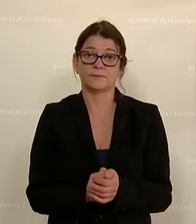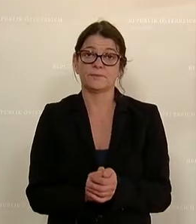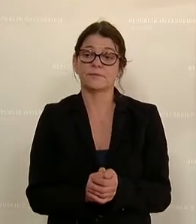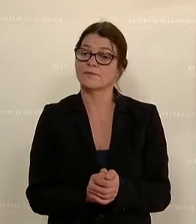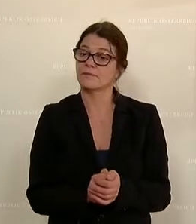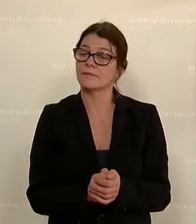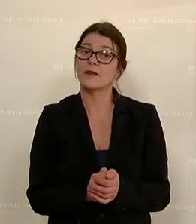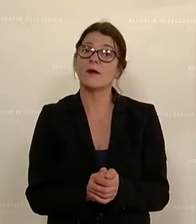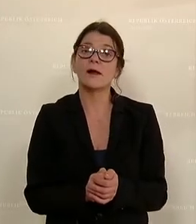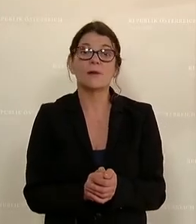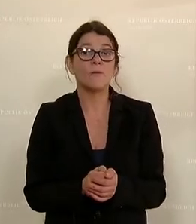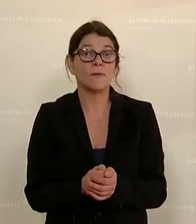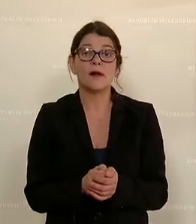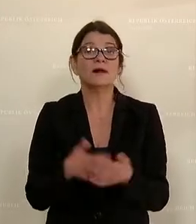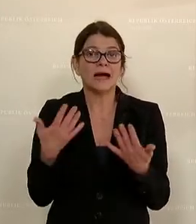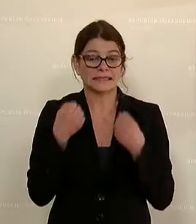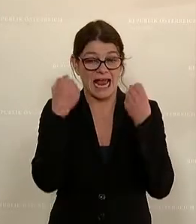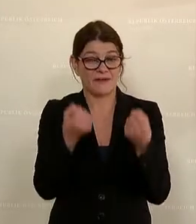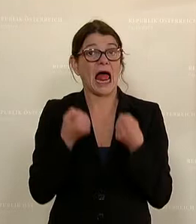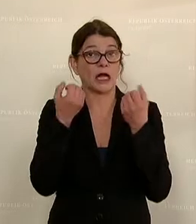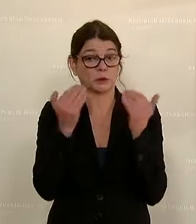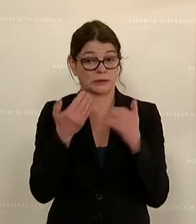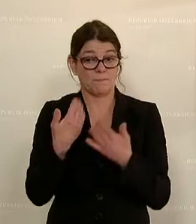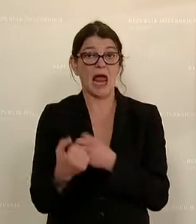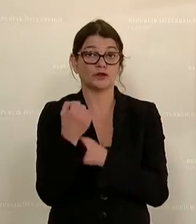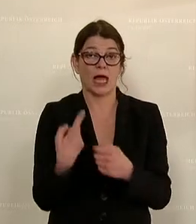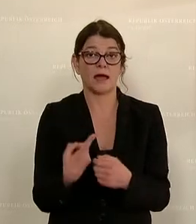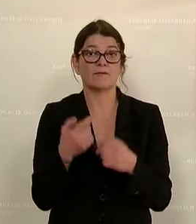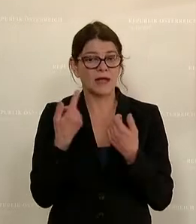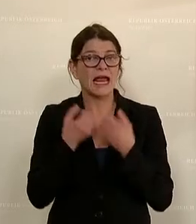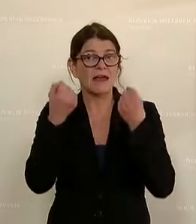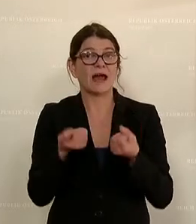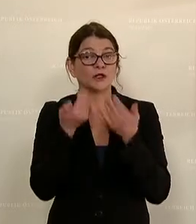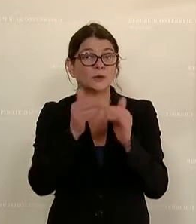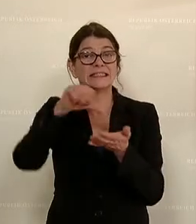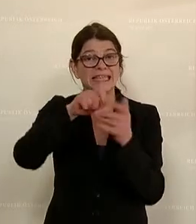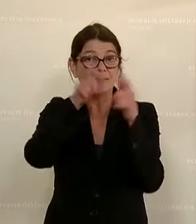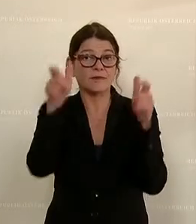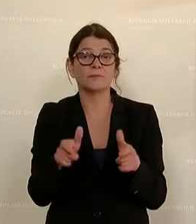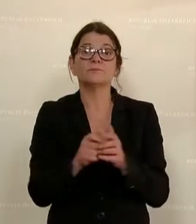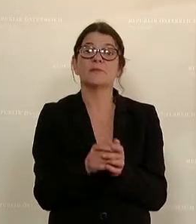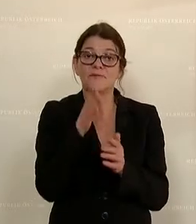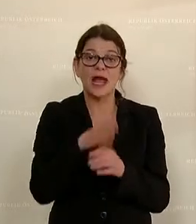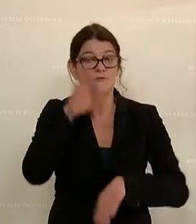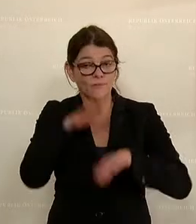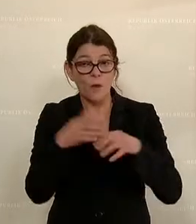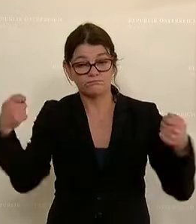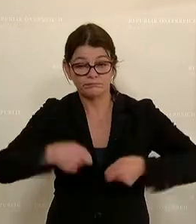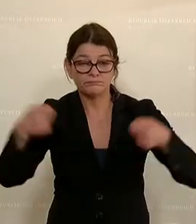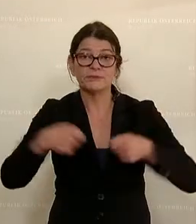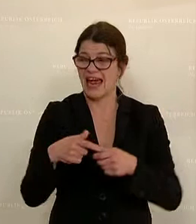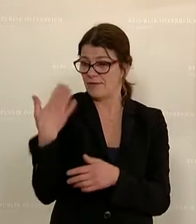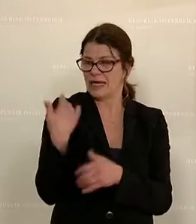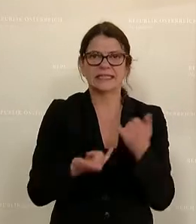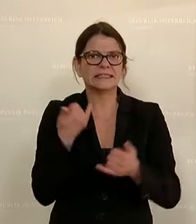Außerdem wird natürlich der Gewaltschutz gestärkt. Es werden die Gewaltschutzzentren ausfinanziert. Es hat ja